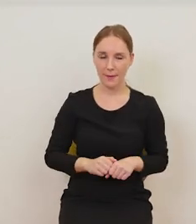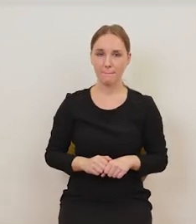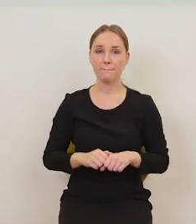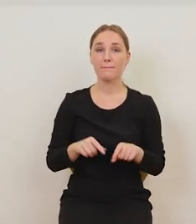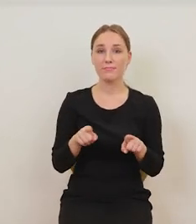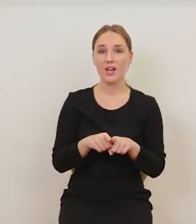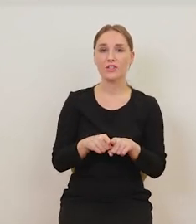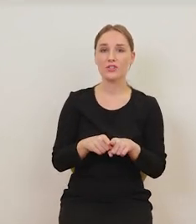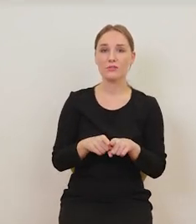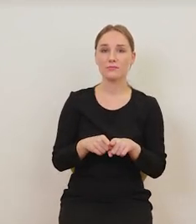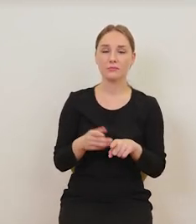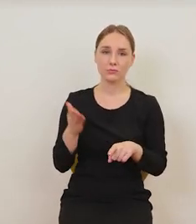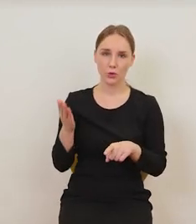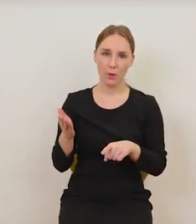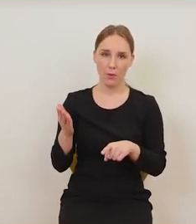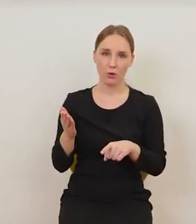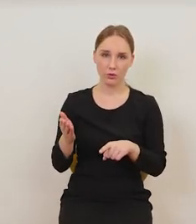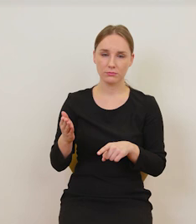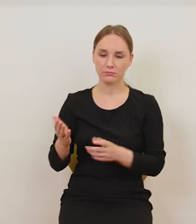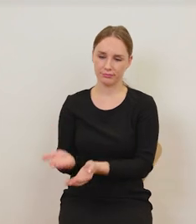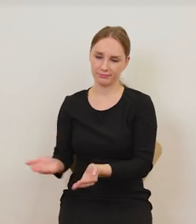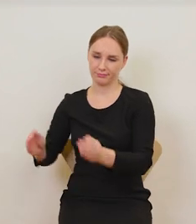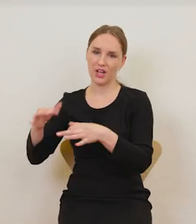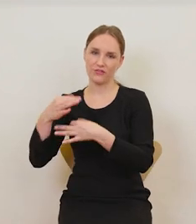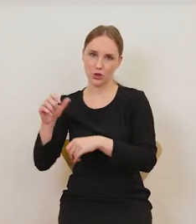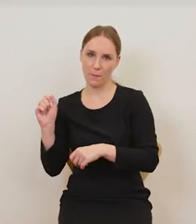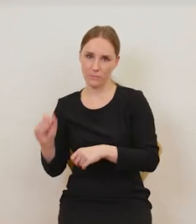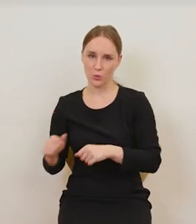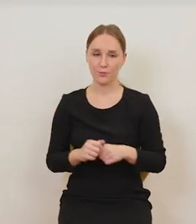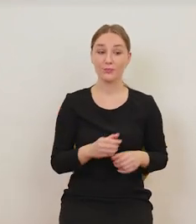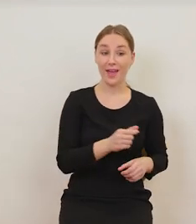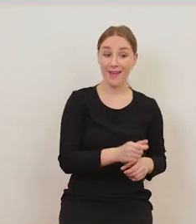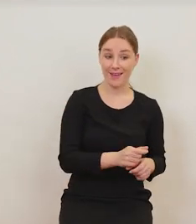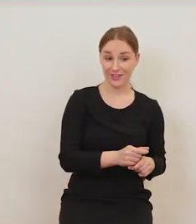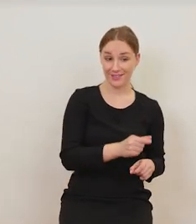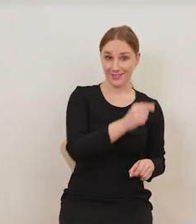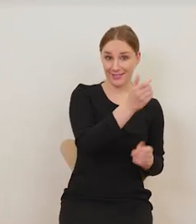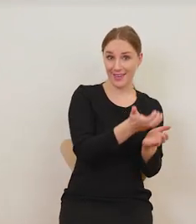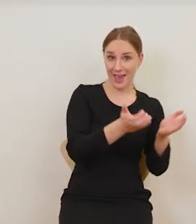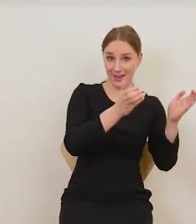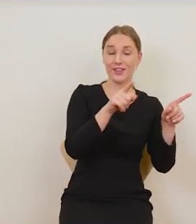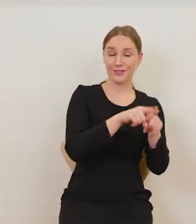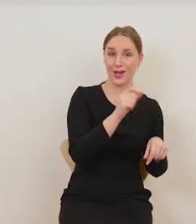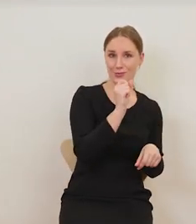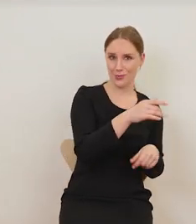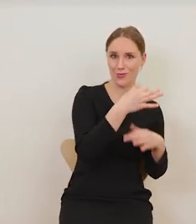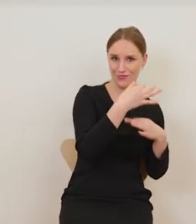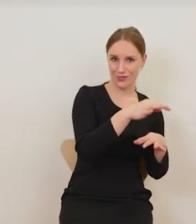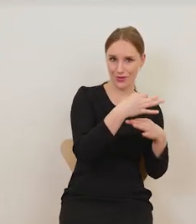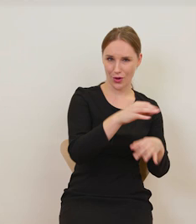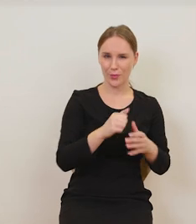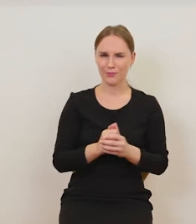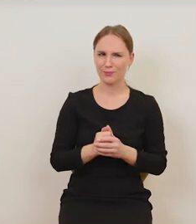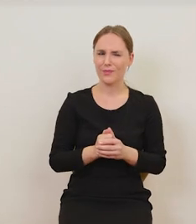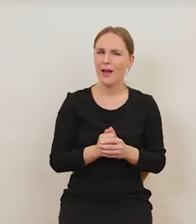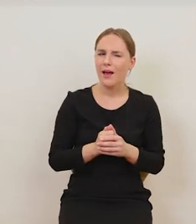stole karawka z winem. W tym kielichu jest również wino. Trudno